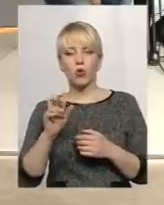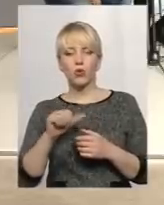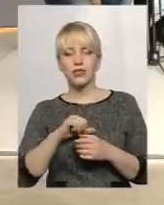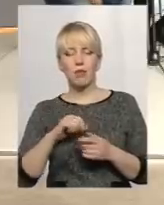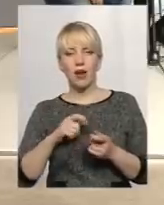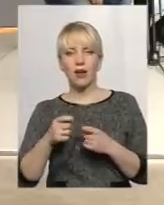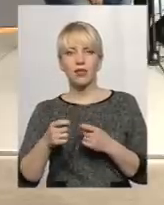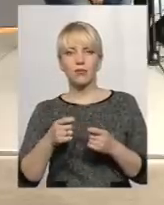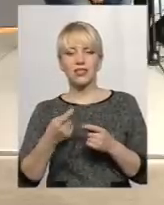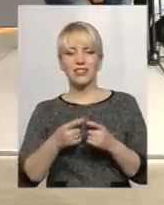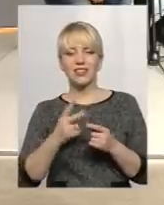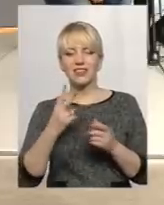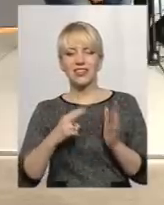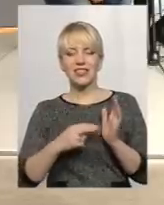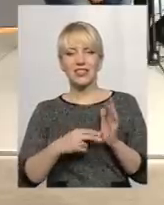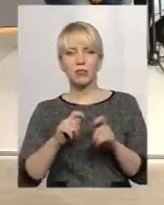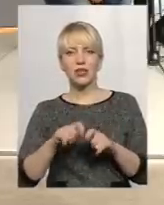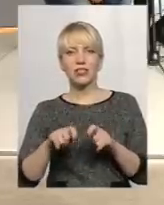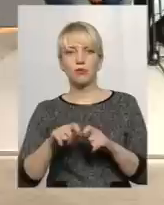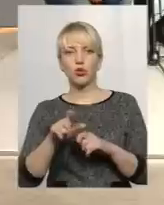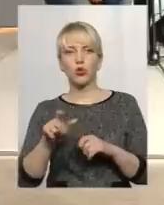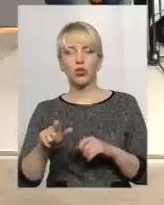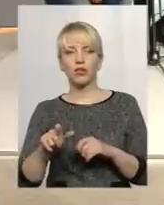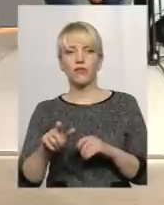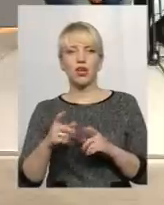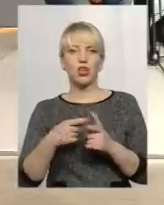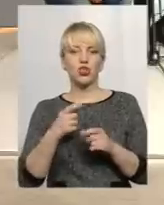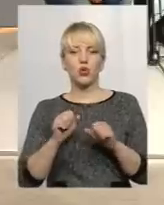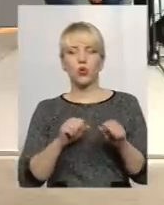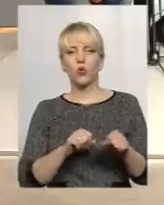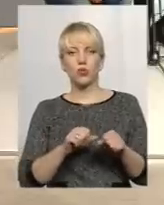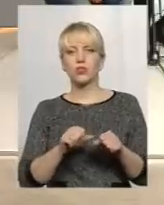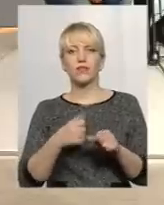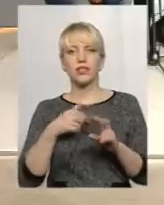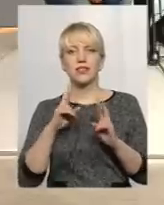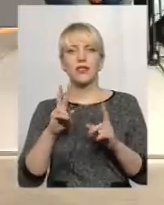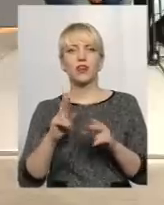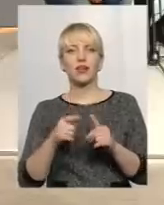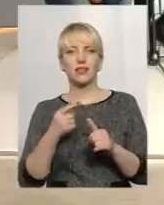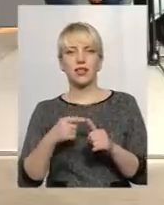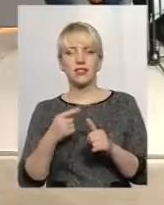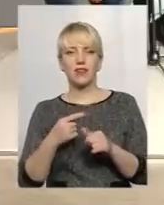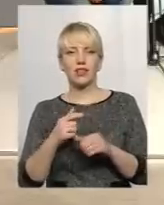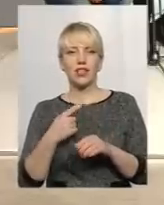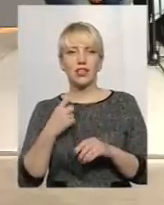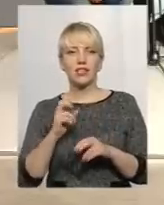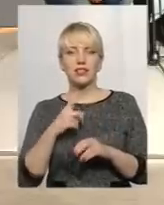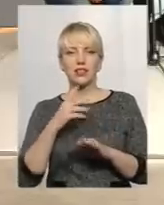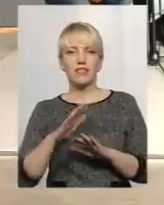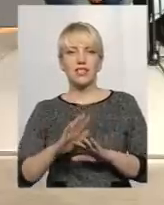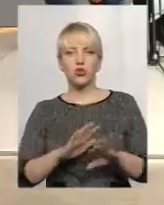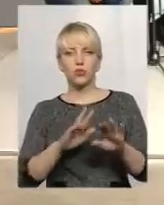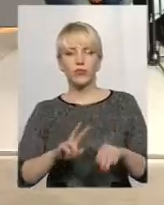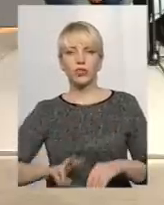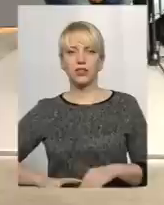27 інспекторів, чи охоронців, які там, сказав, заступник директора, яким